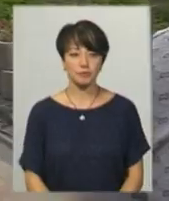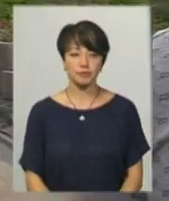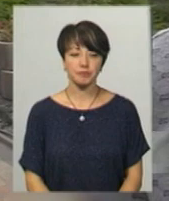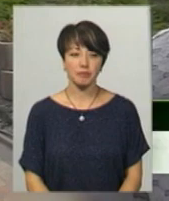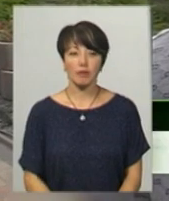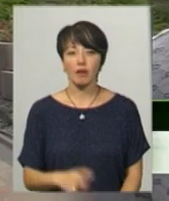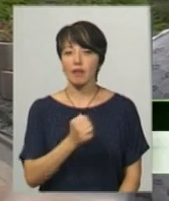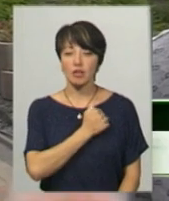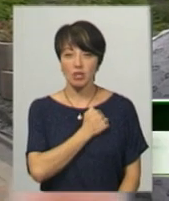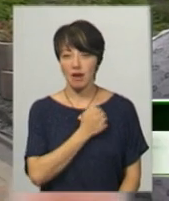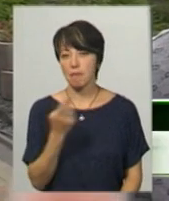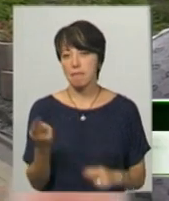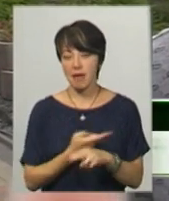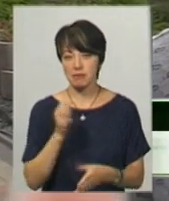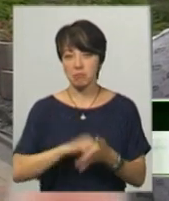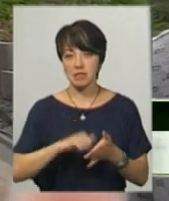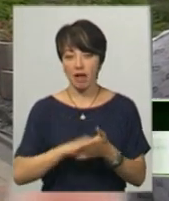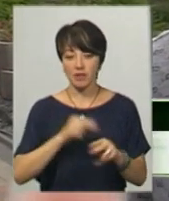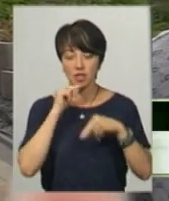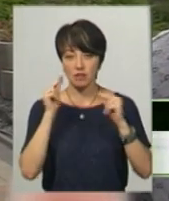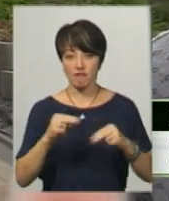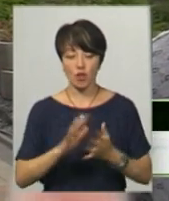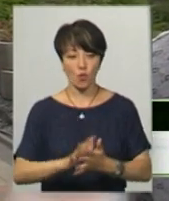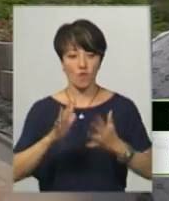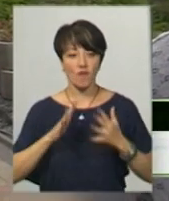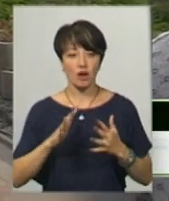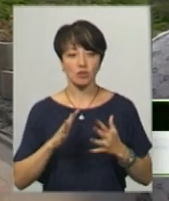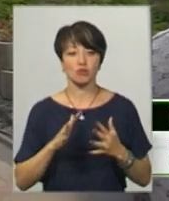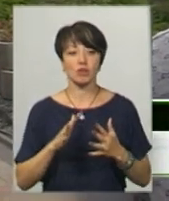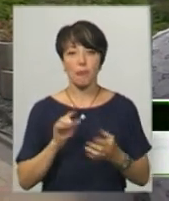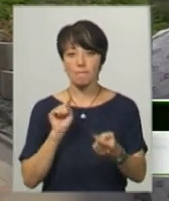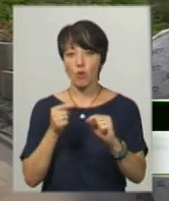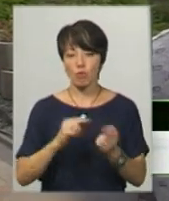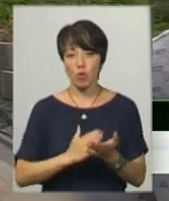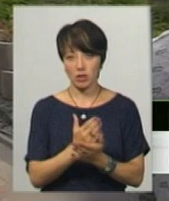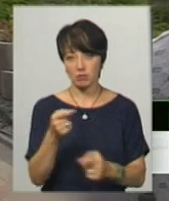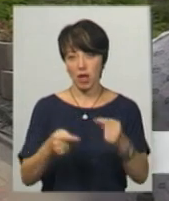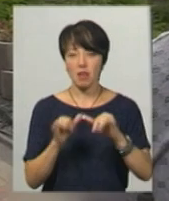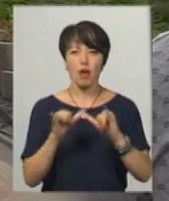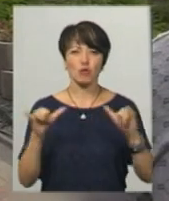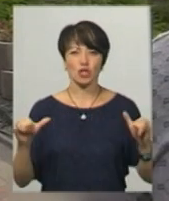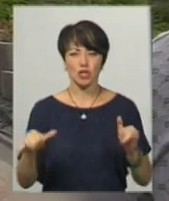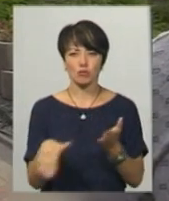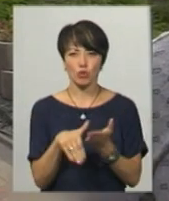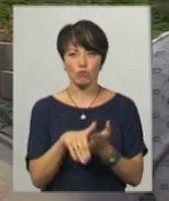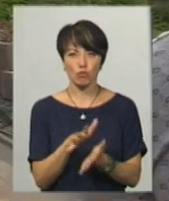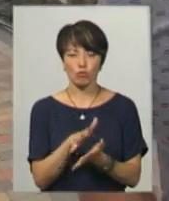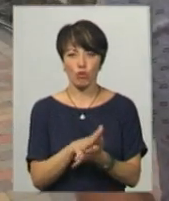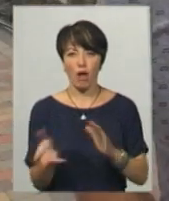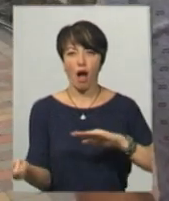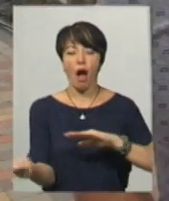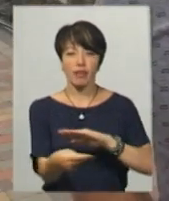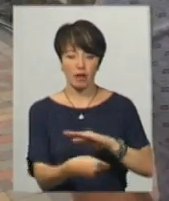На жаль, не обґрунтовані звинувачення проти політичних опонентів – найпоширеніший спосіб брудної агітації.